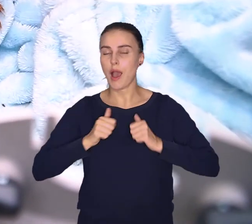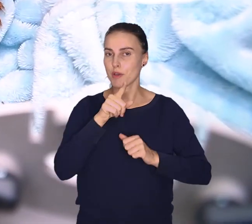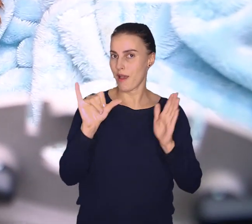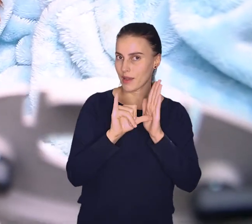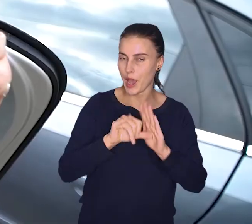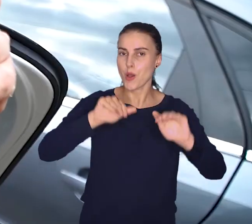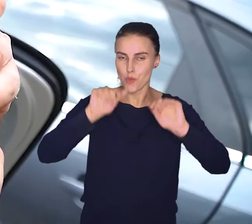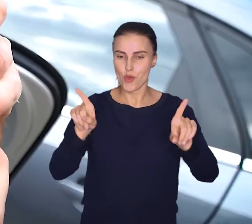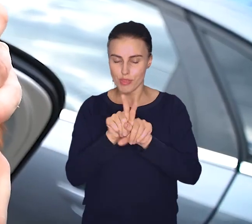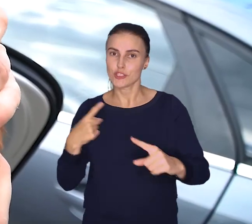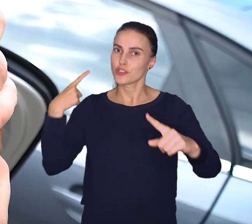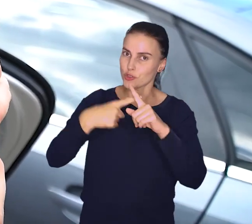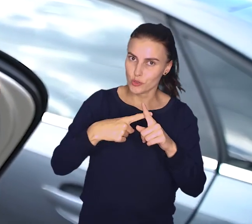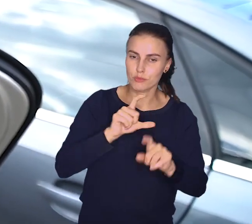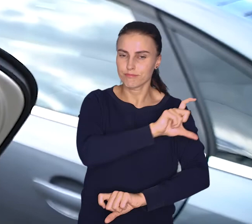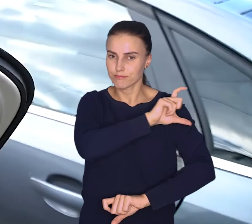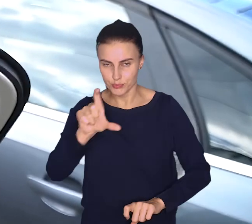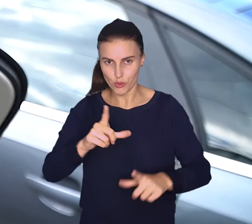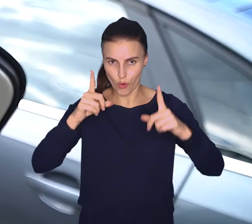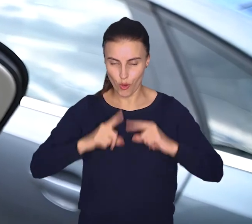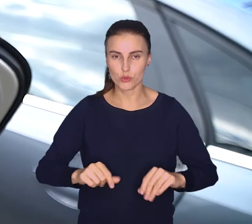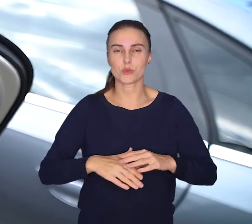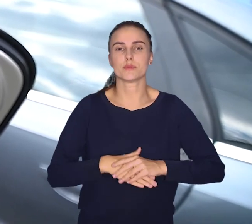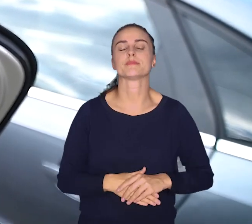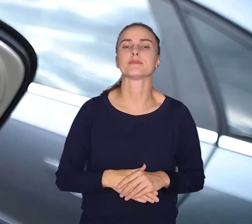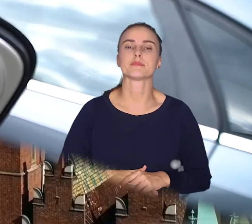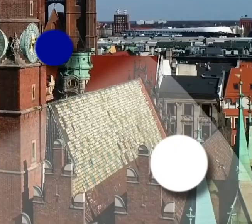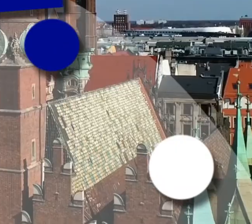kandydat znalazł się wśród tego wyjątkowego grona.